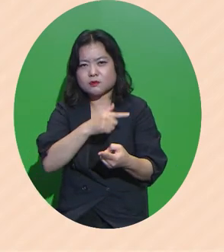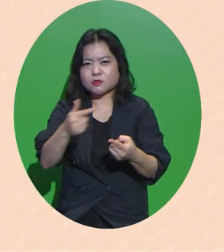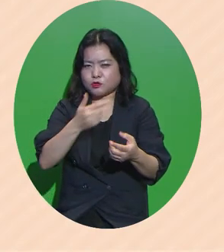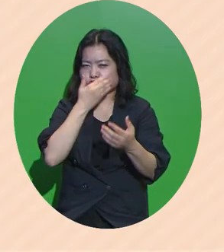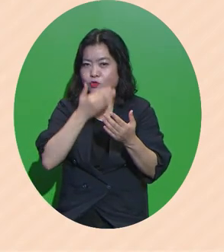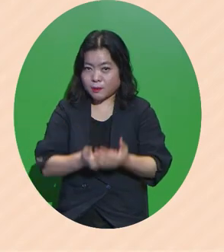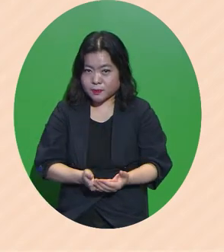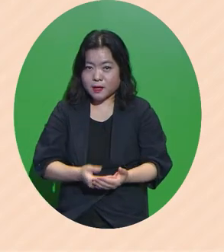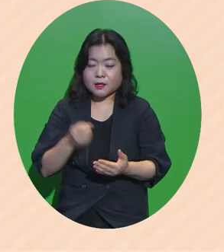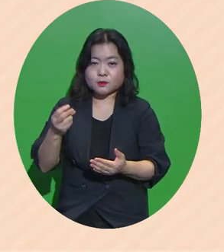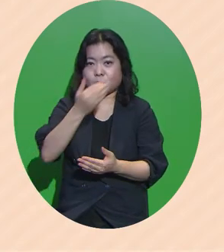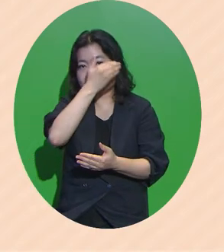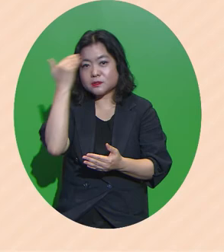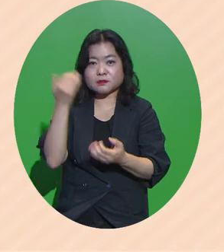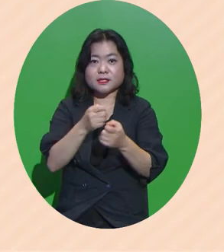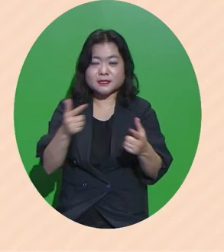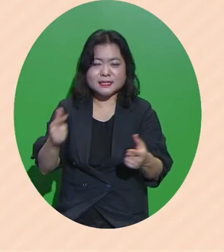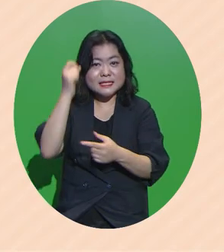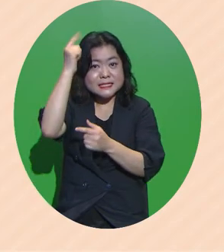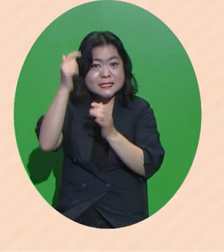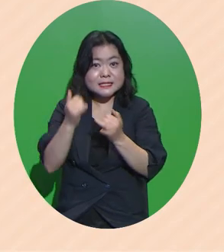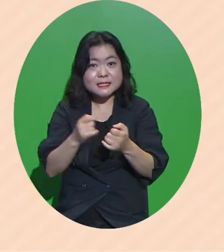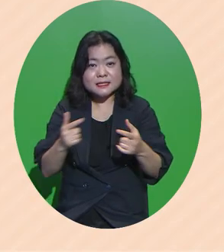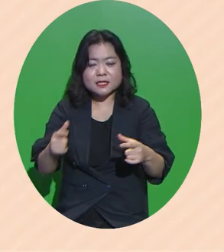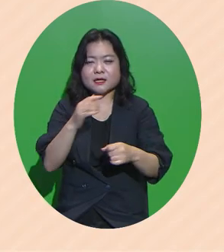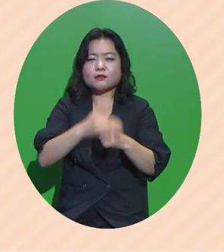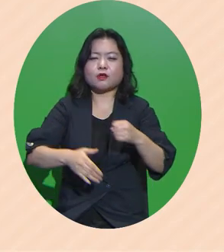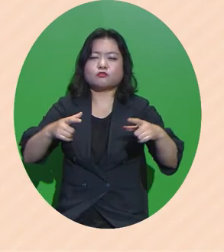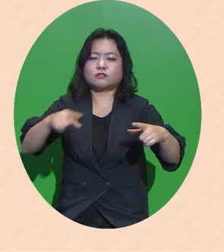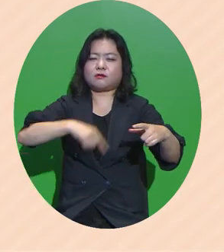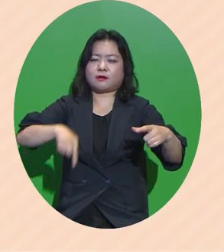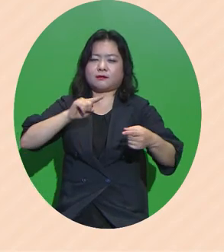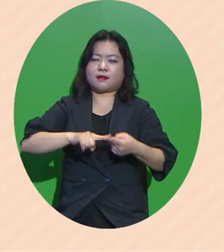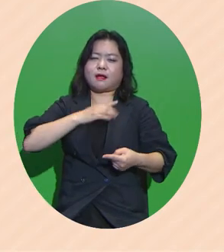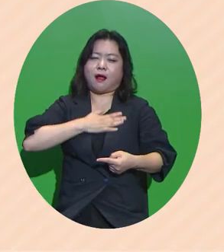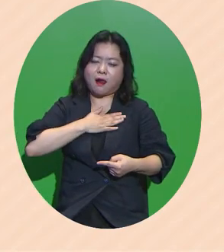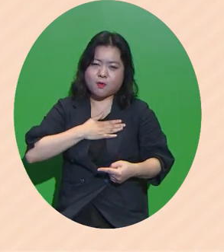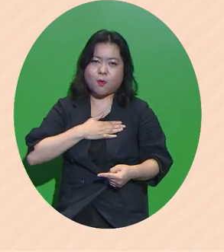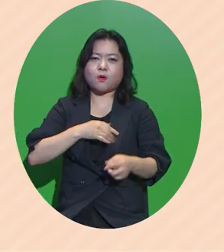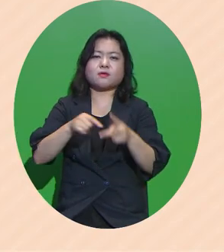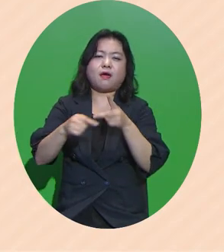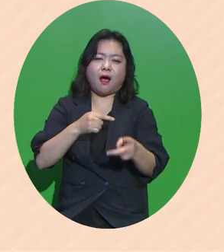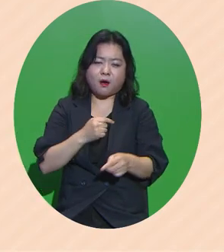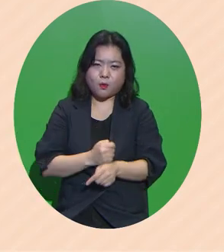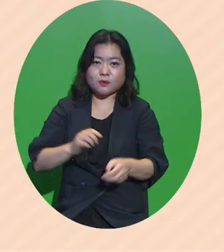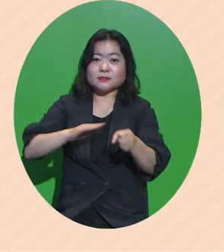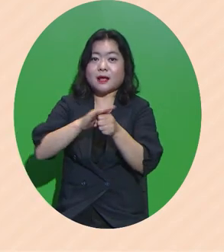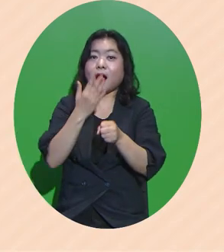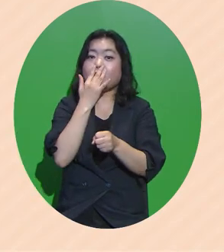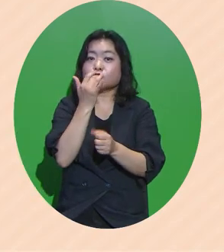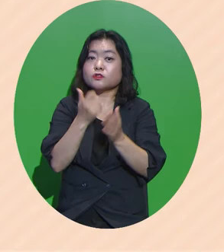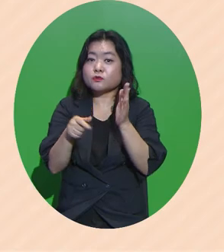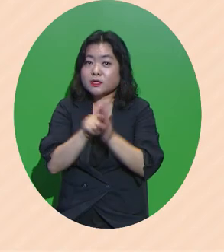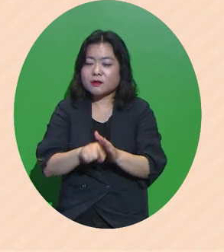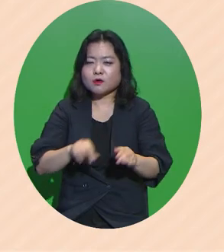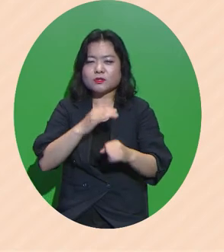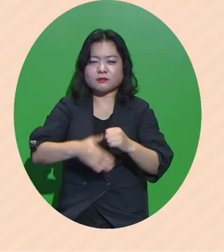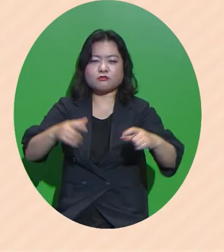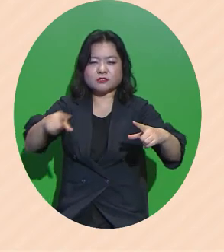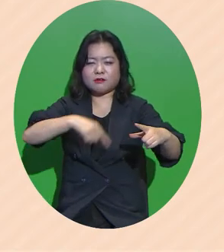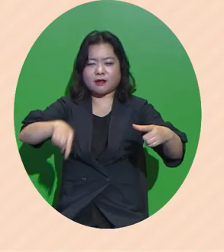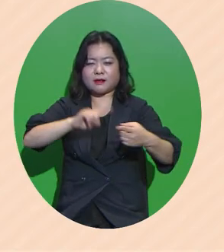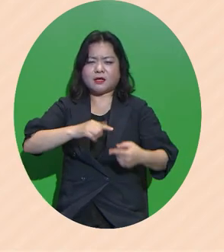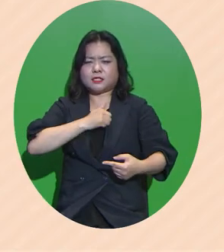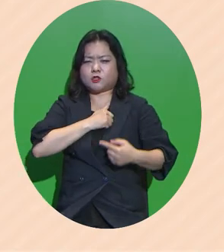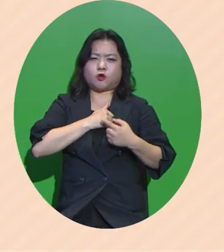그리고 청년들 인재들이 우리 지역에 대해서 알고 이해하고 사랑할 수 있도록 우리 지역에 대한